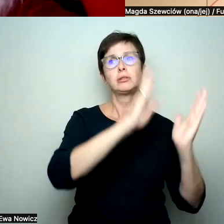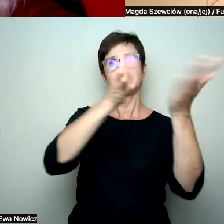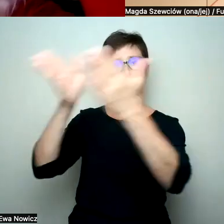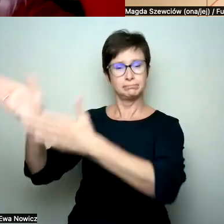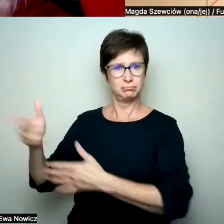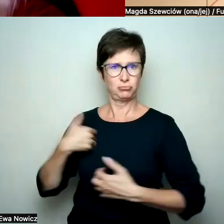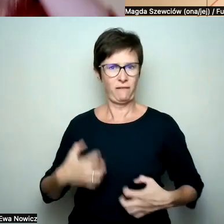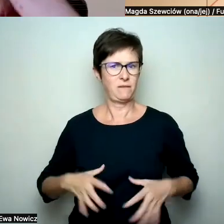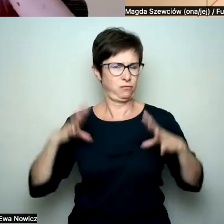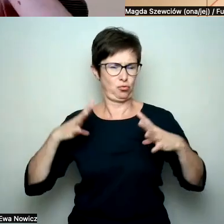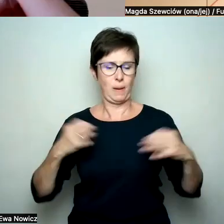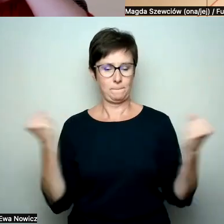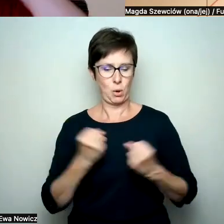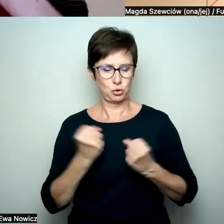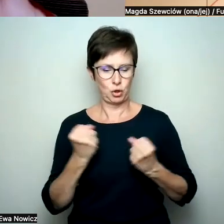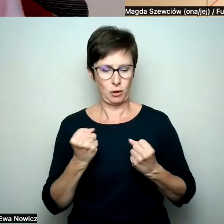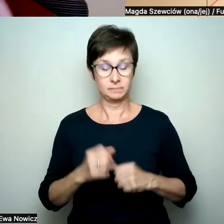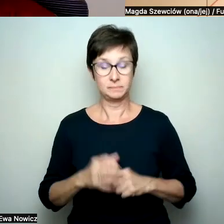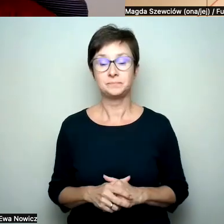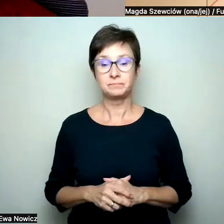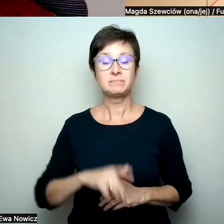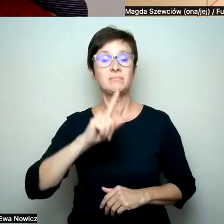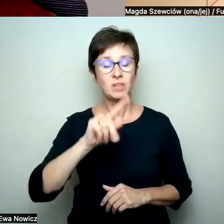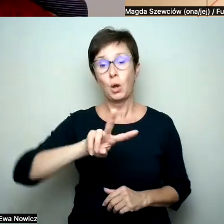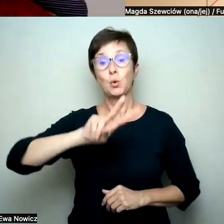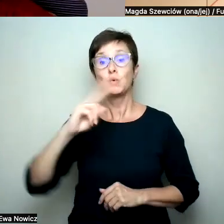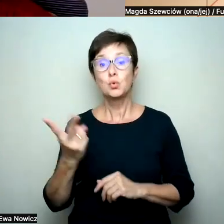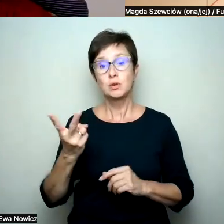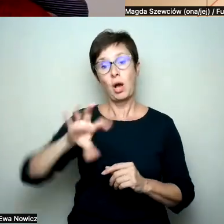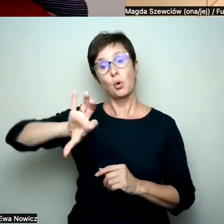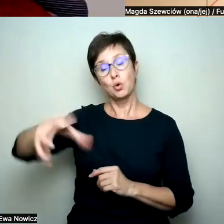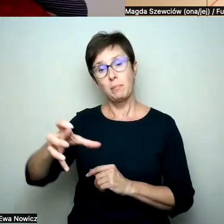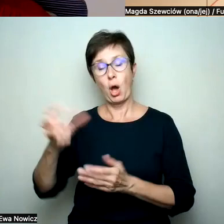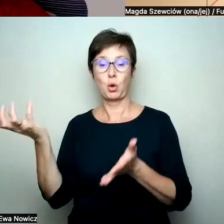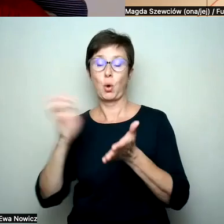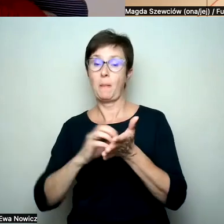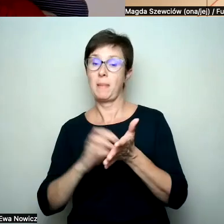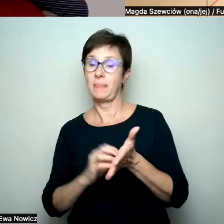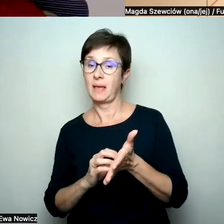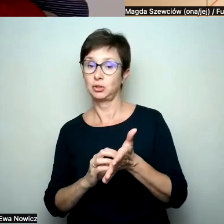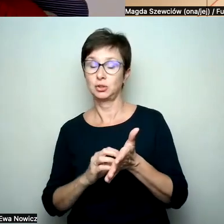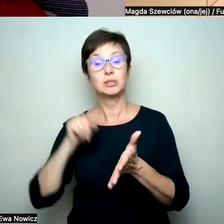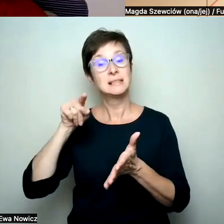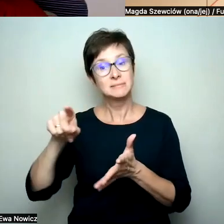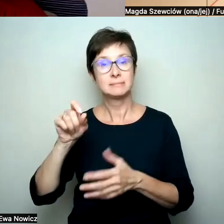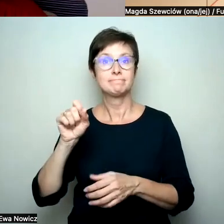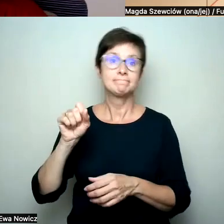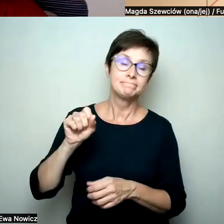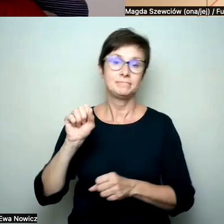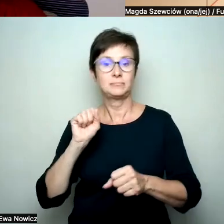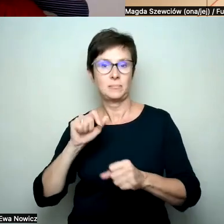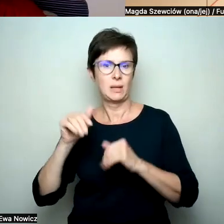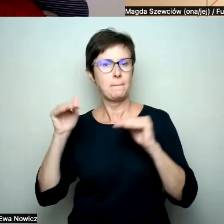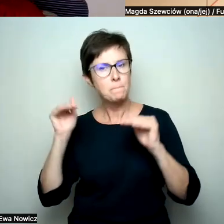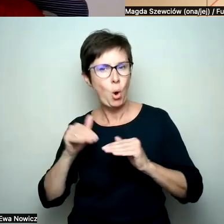najpewniej ten komentarz zniknie. Ale z drugiej strony mamy komentarze, z którymi jest pewne pole do